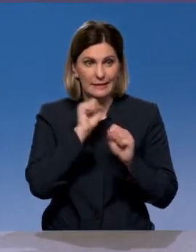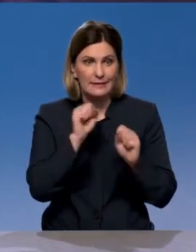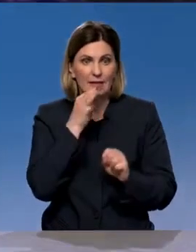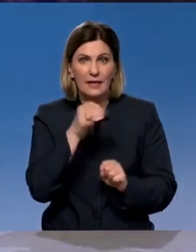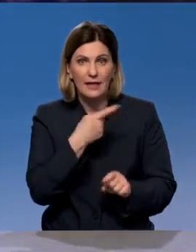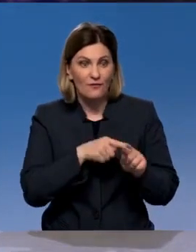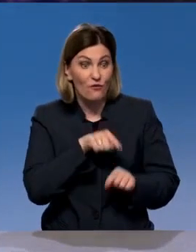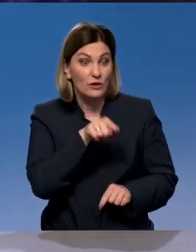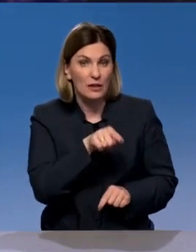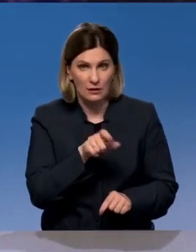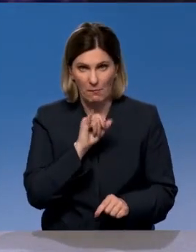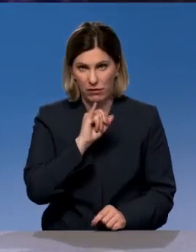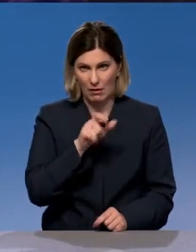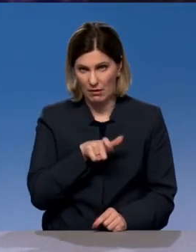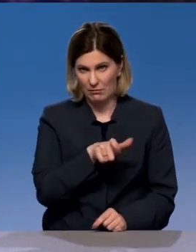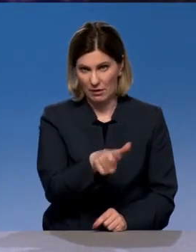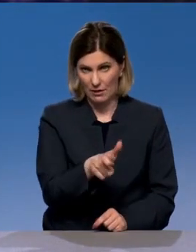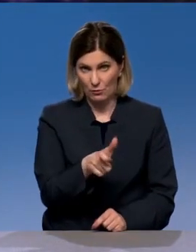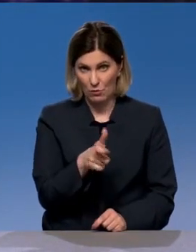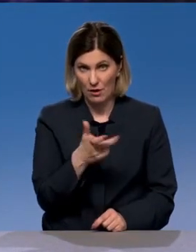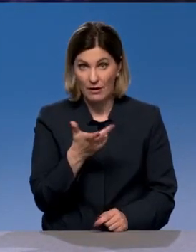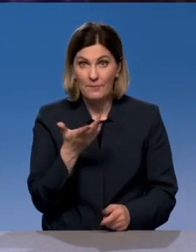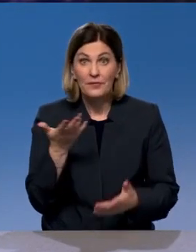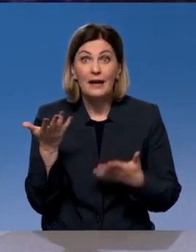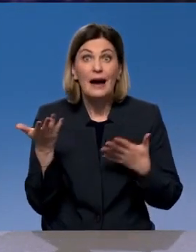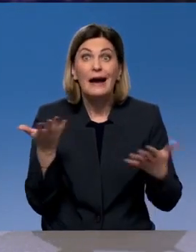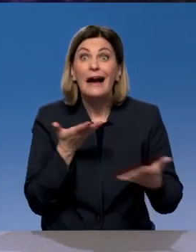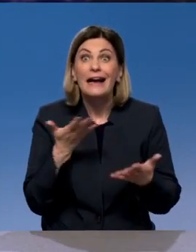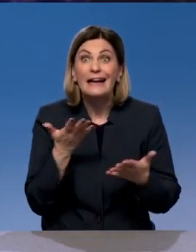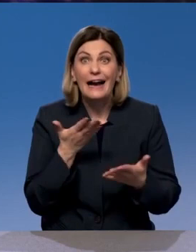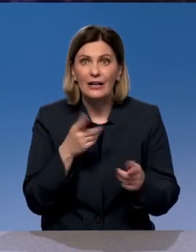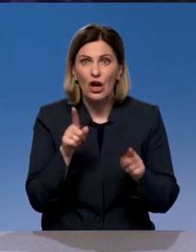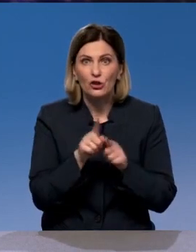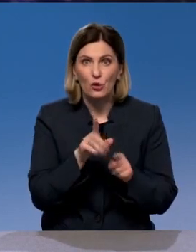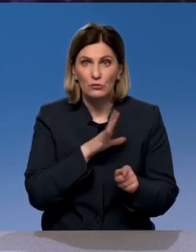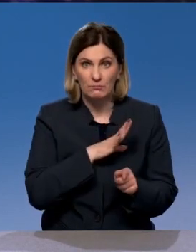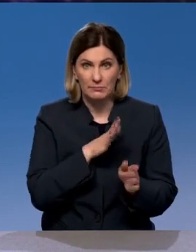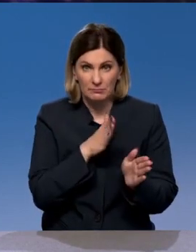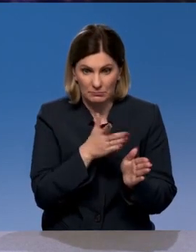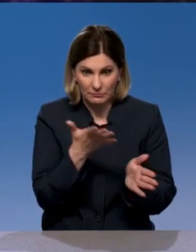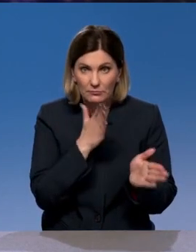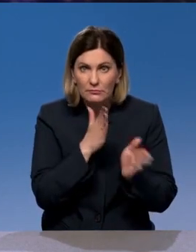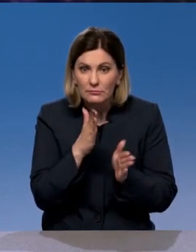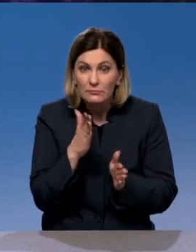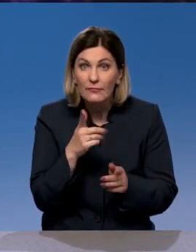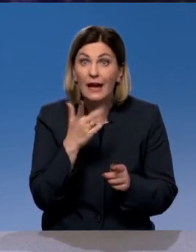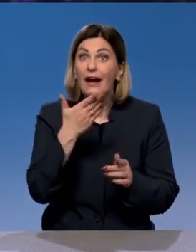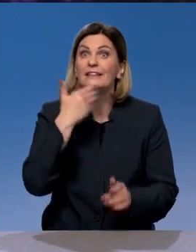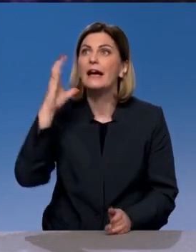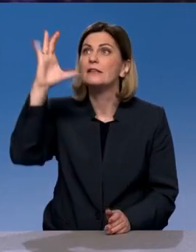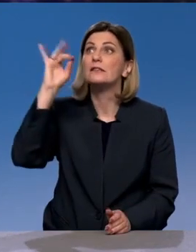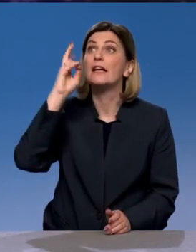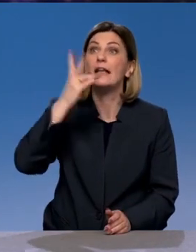Согласно каким, собственно говоря, критериям ты будешь оценивать эту автомагистраль? Отсутствие дорожного знака, ладно,